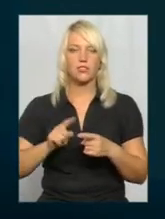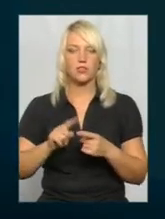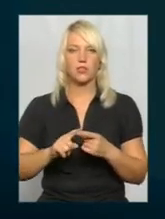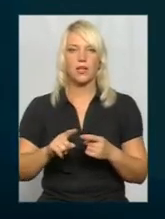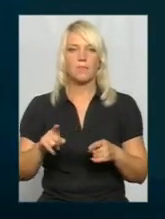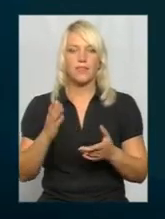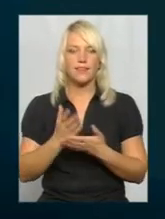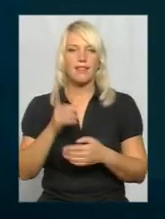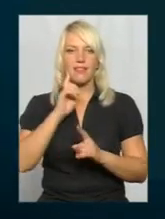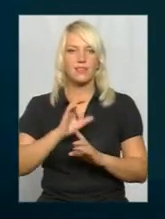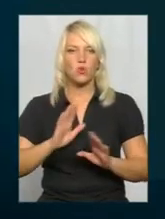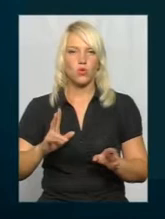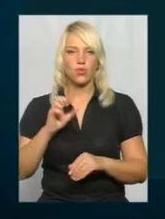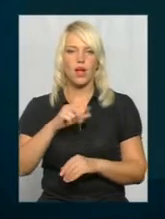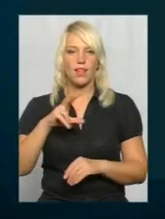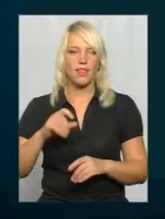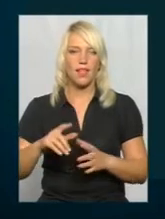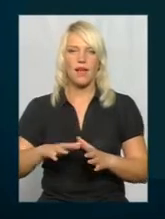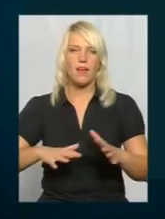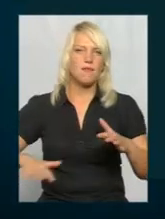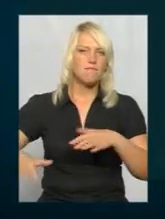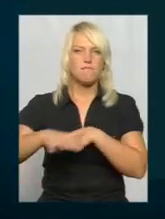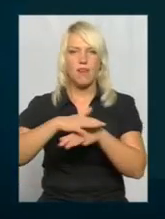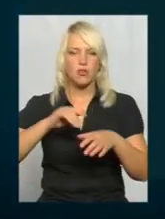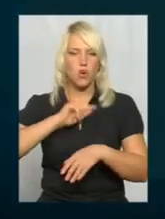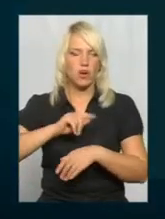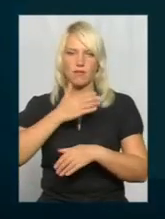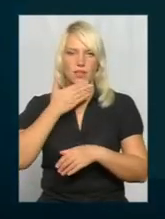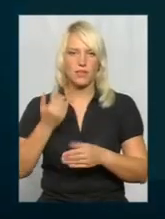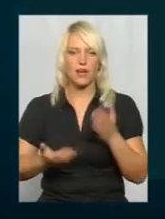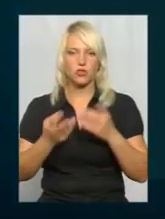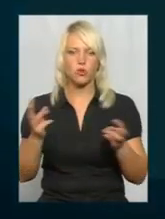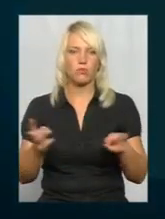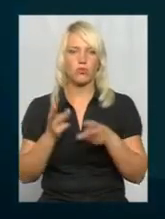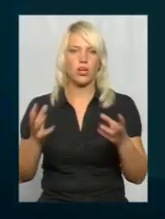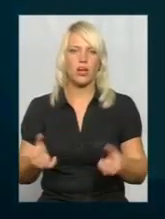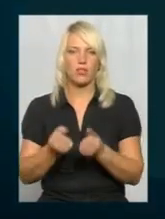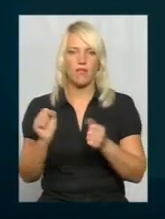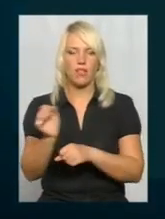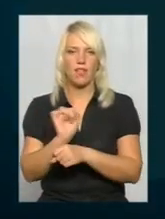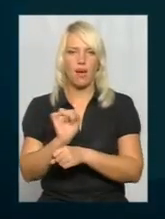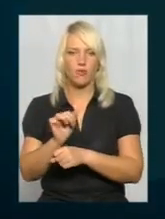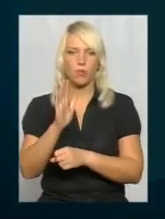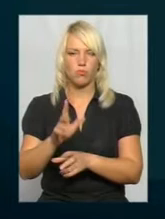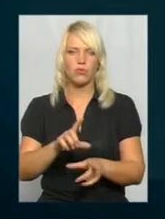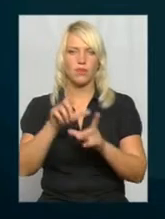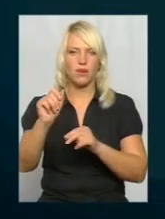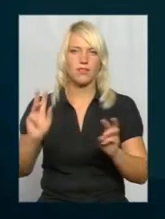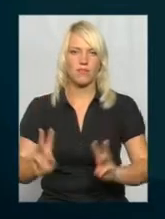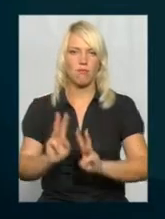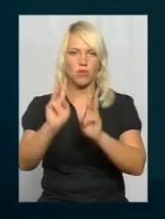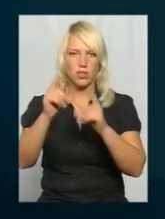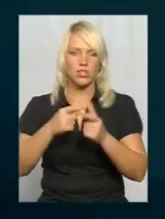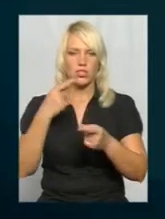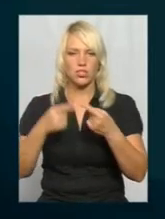незручності, але масового характеру вони не несуть. Якщо пожежний рятувальний автомобіль буде їхати на пожежу чи іншу